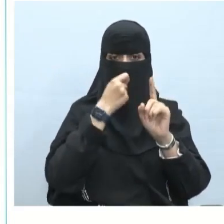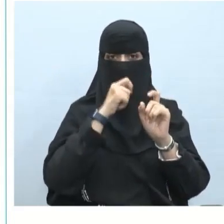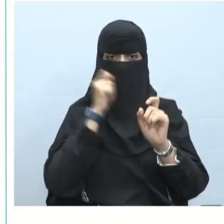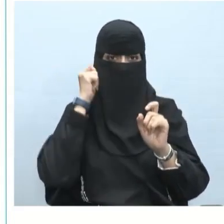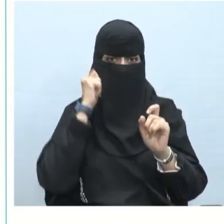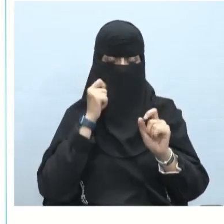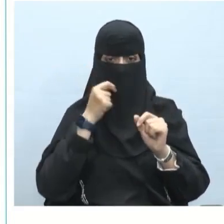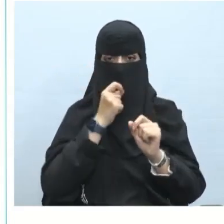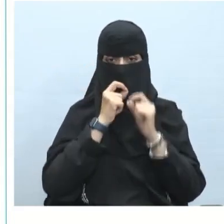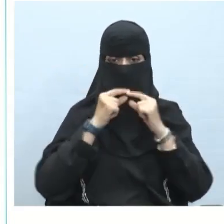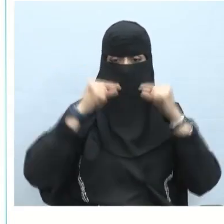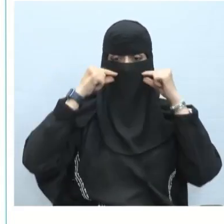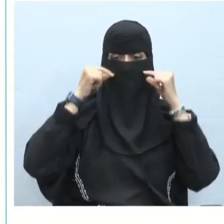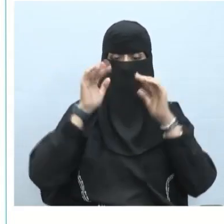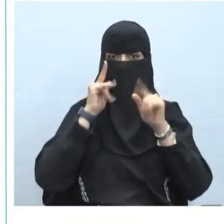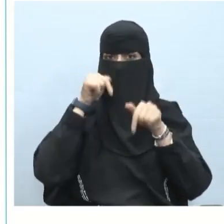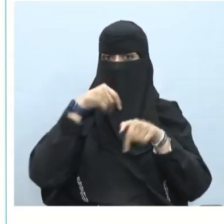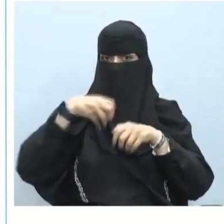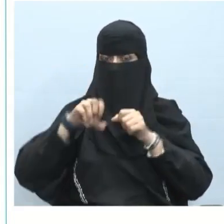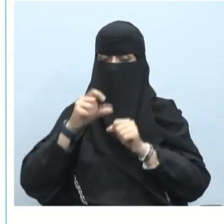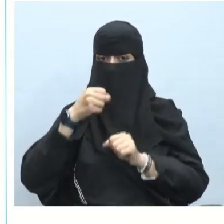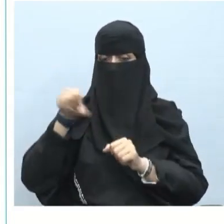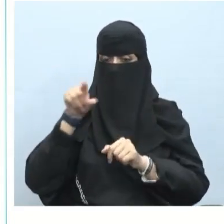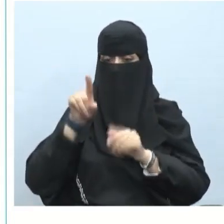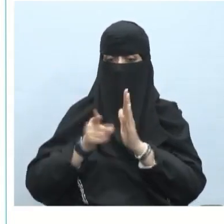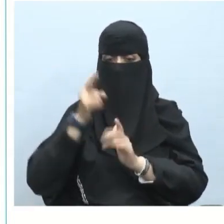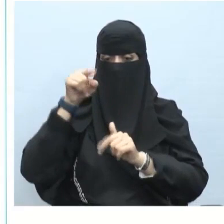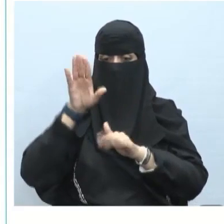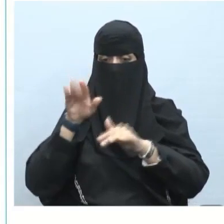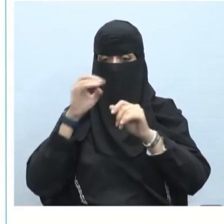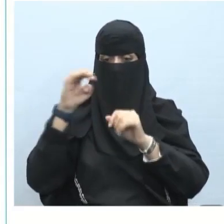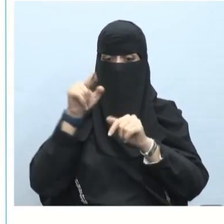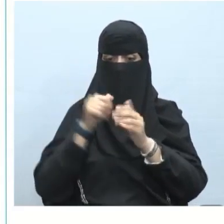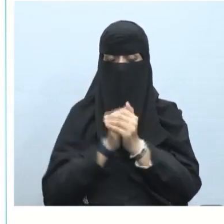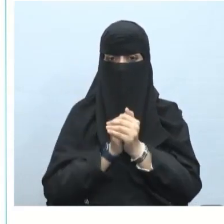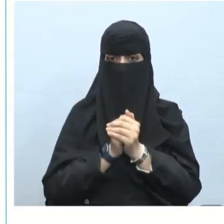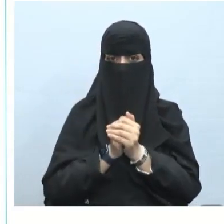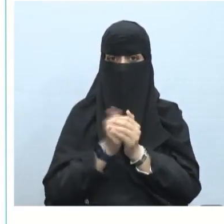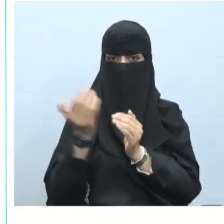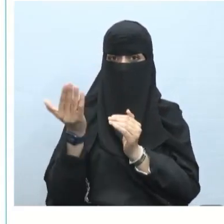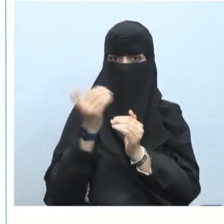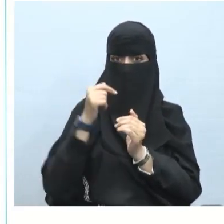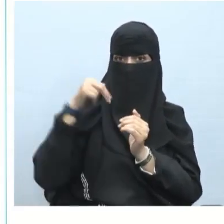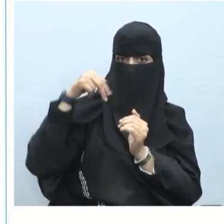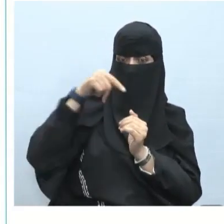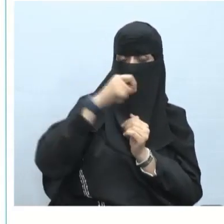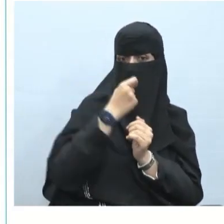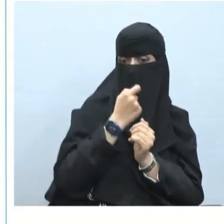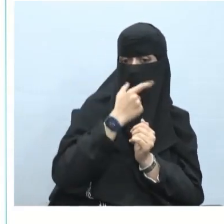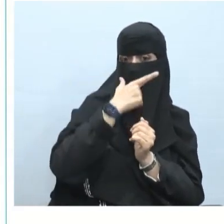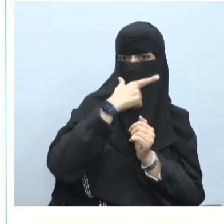باسم ننظر الآن إلى نوع الواو الموجودة في الجملة الأولى أقبل التائب باسما